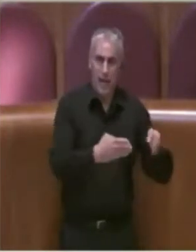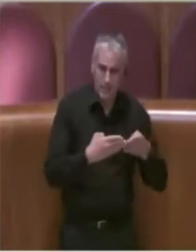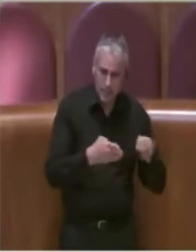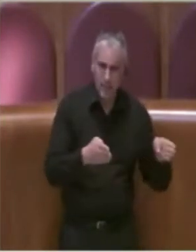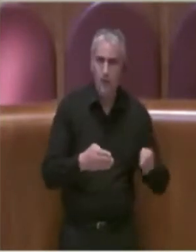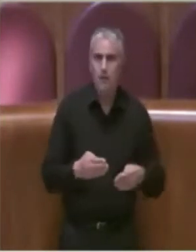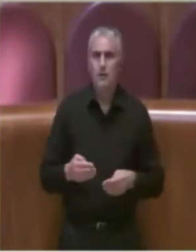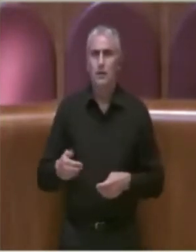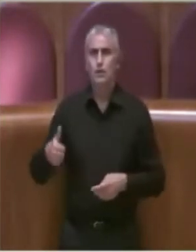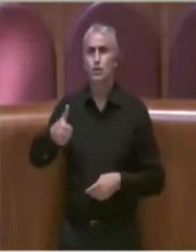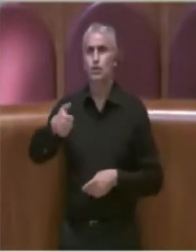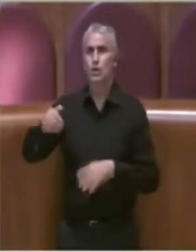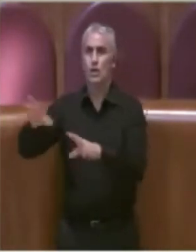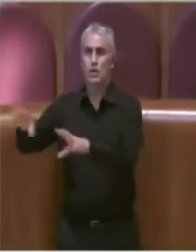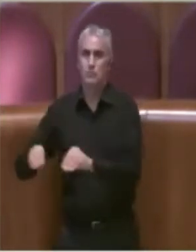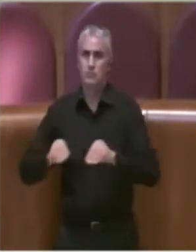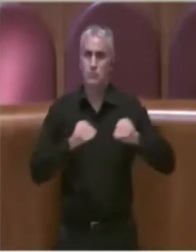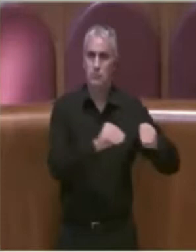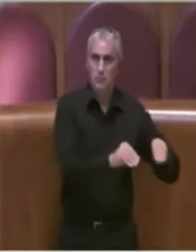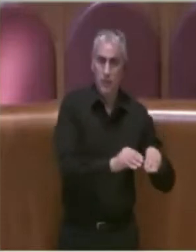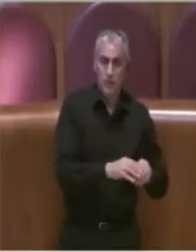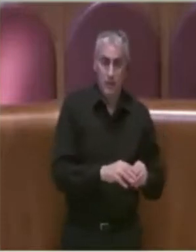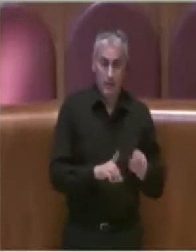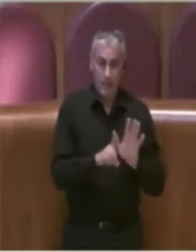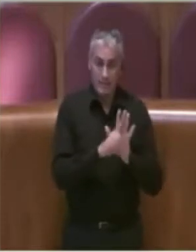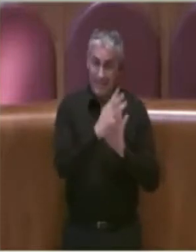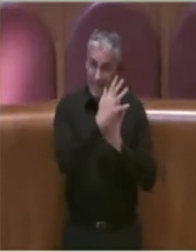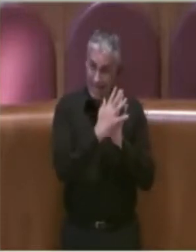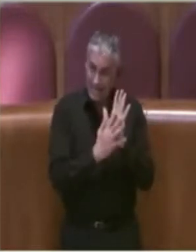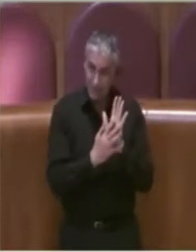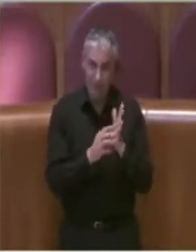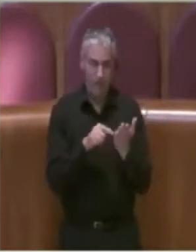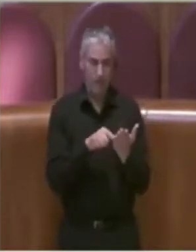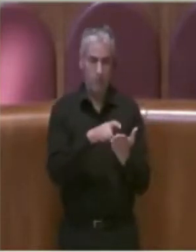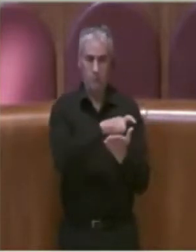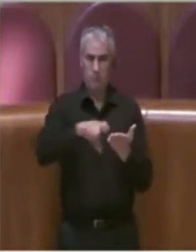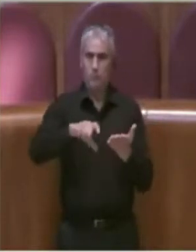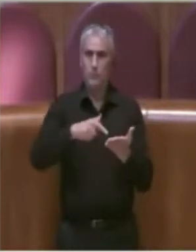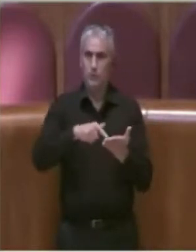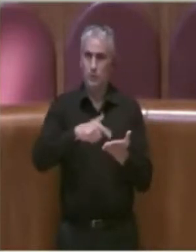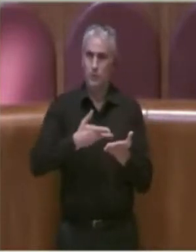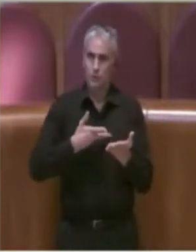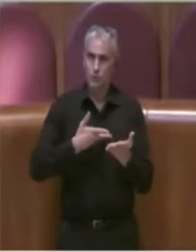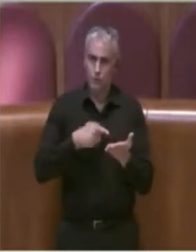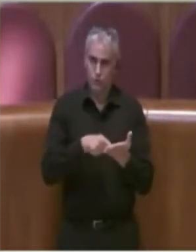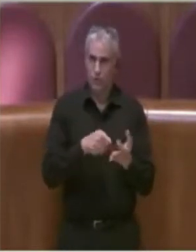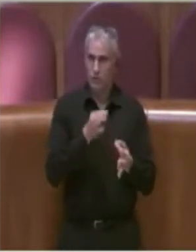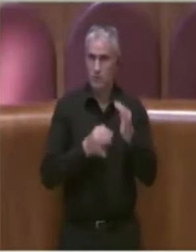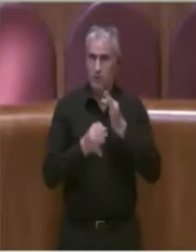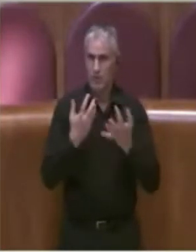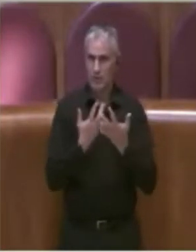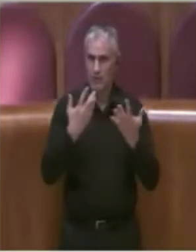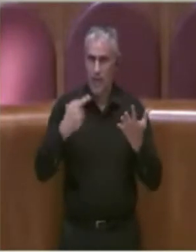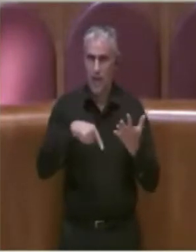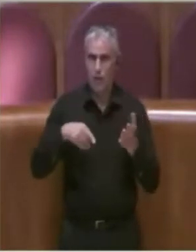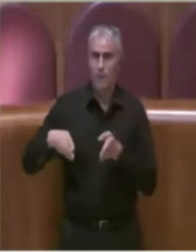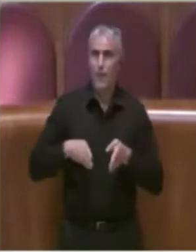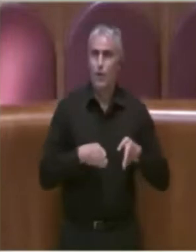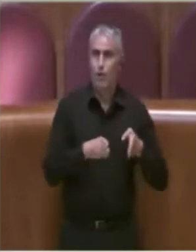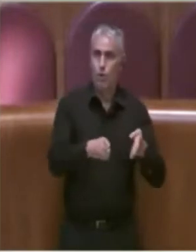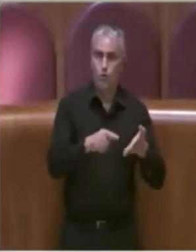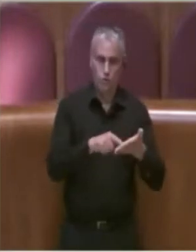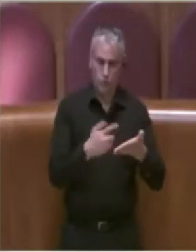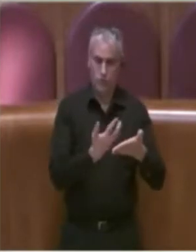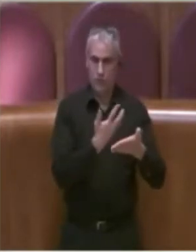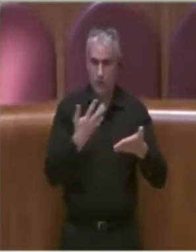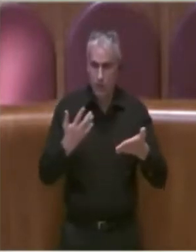all'interno del corpo della delibera è ben specificato quello che sarà il percorso ho detto prima